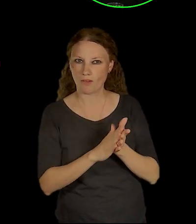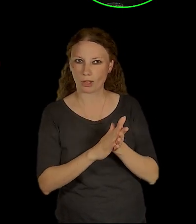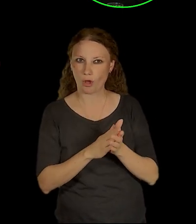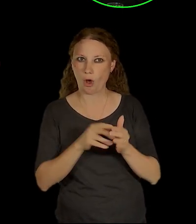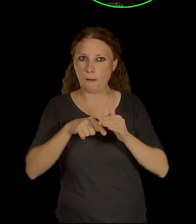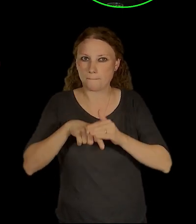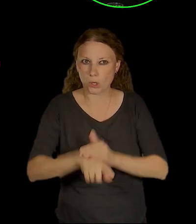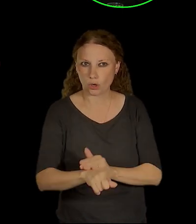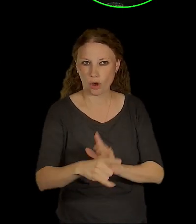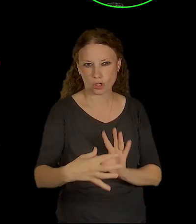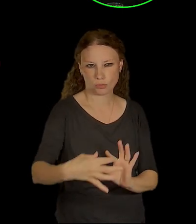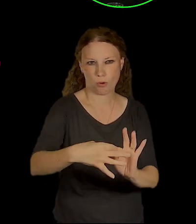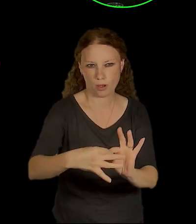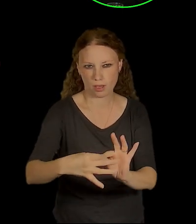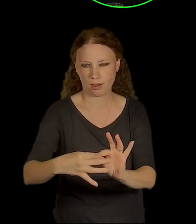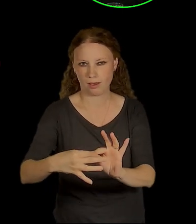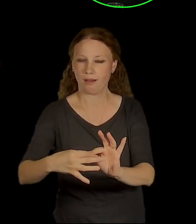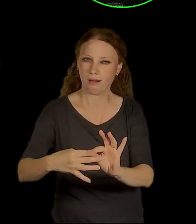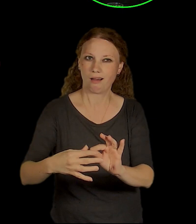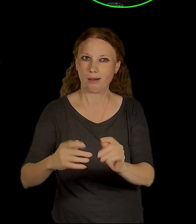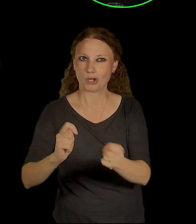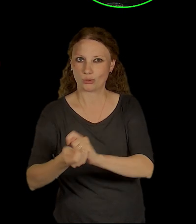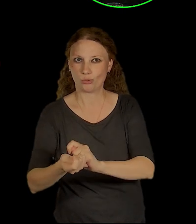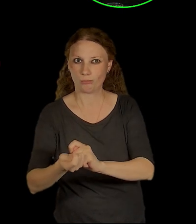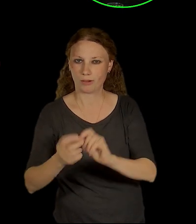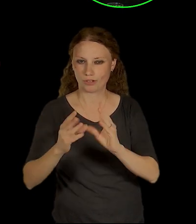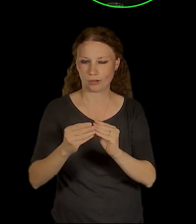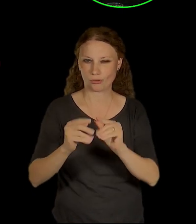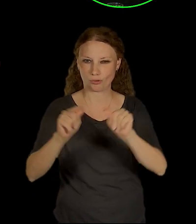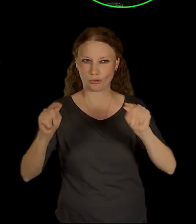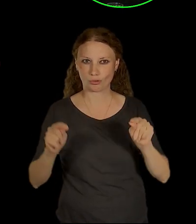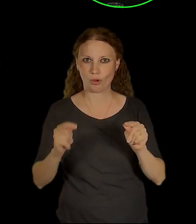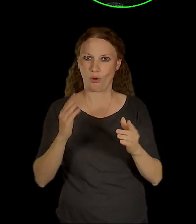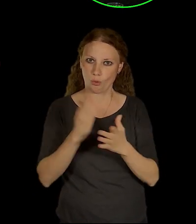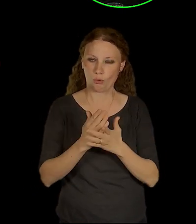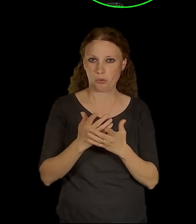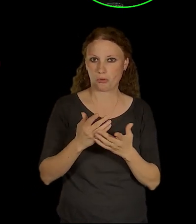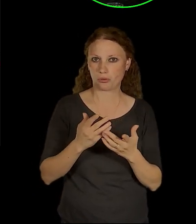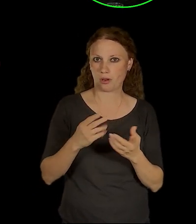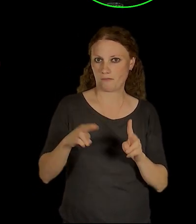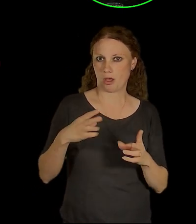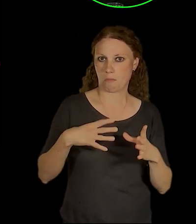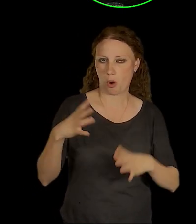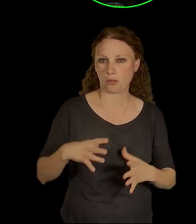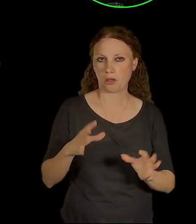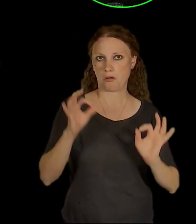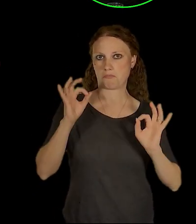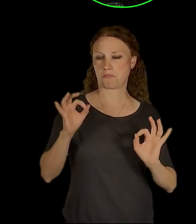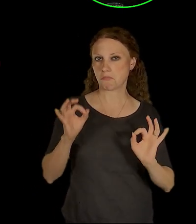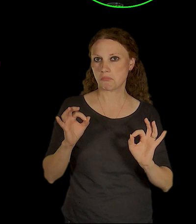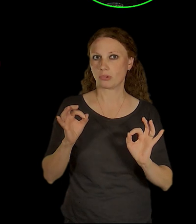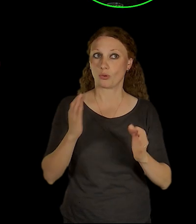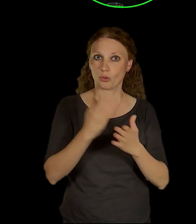železnic do parkovacího domu, který bude magistrátu, no tak to by jako spohodlnilo a udělalo lepší cestu pro ty, který